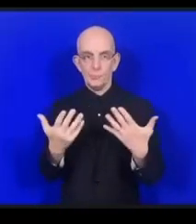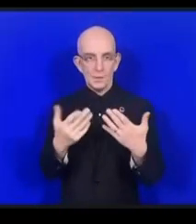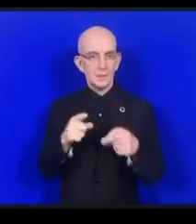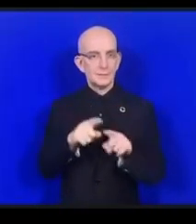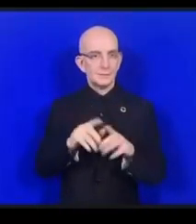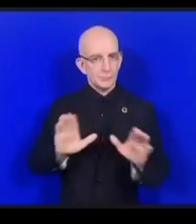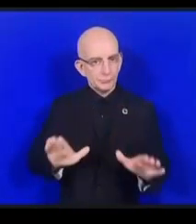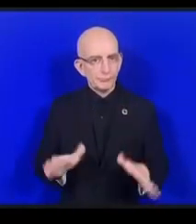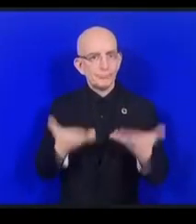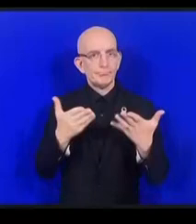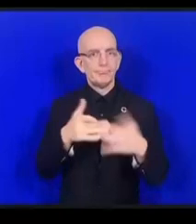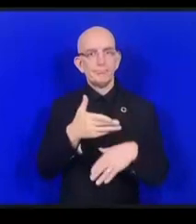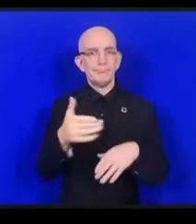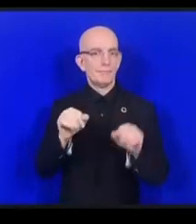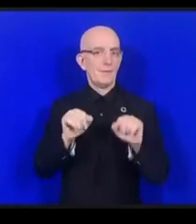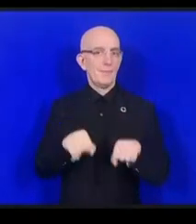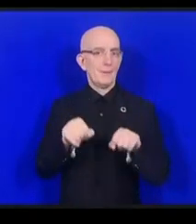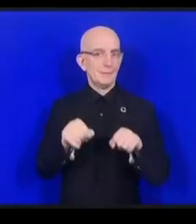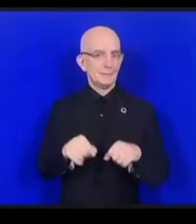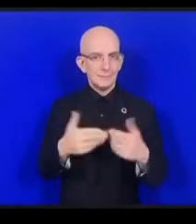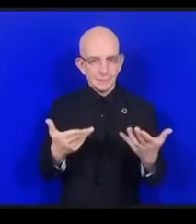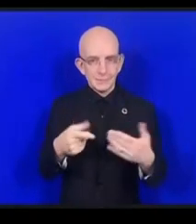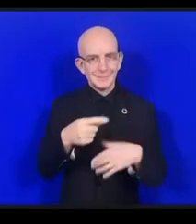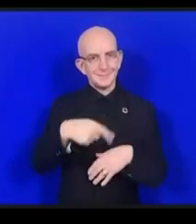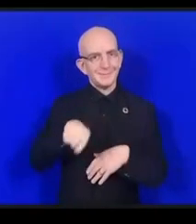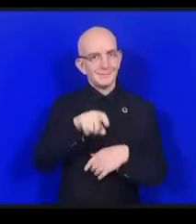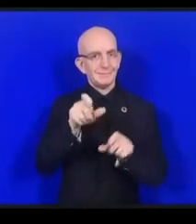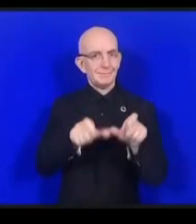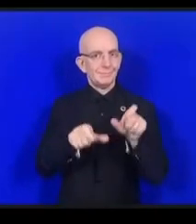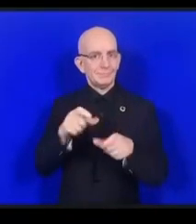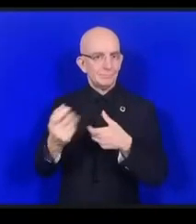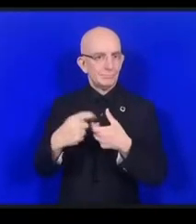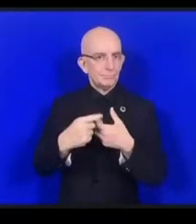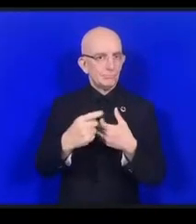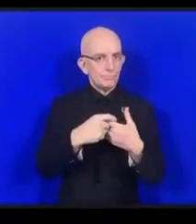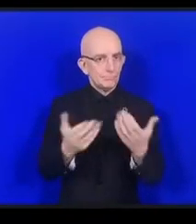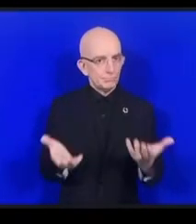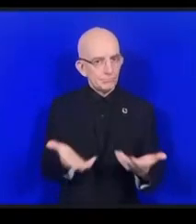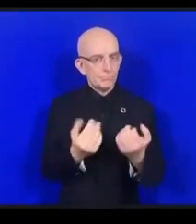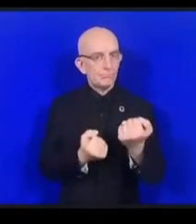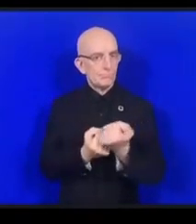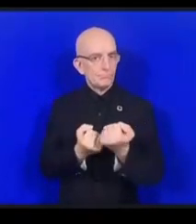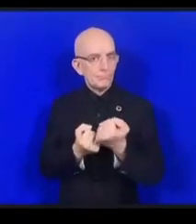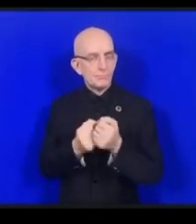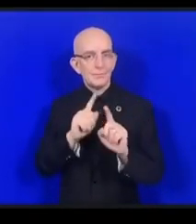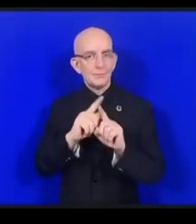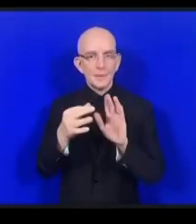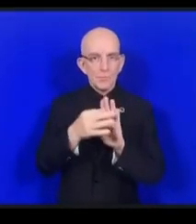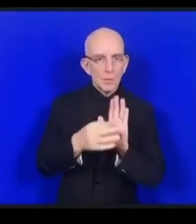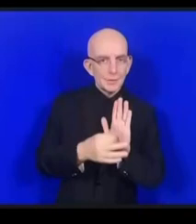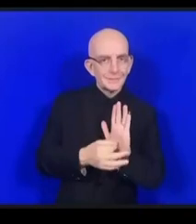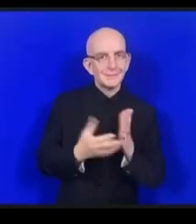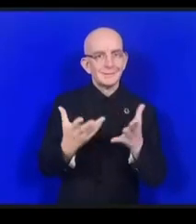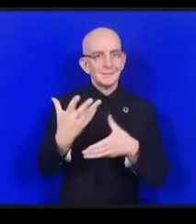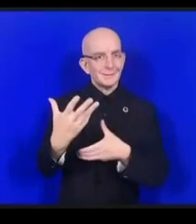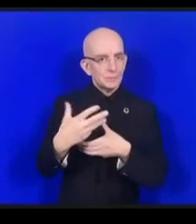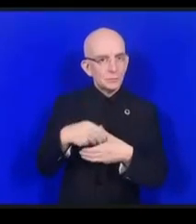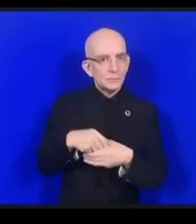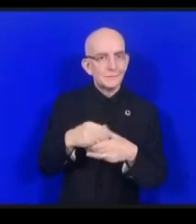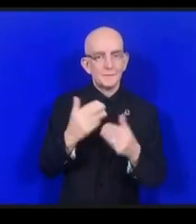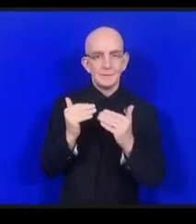'accès exclusif et équitable à des formats ouverts multilingues.